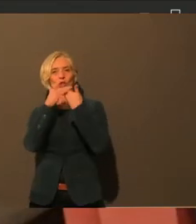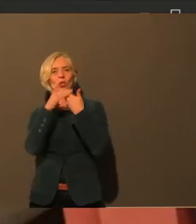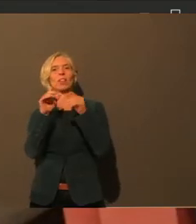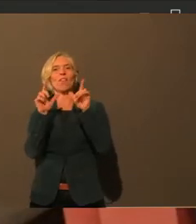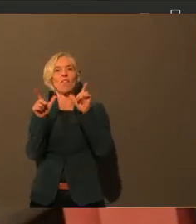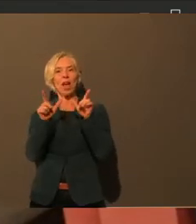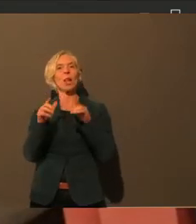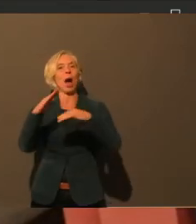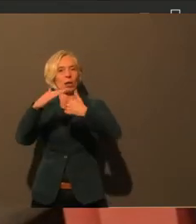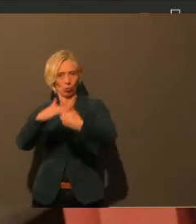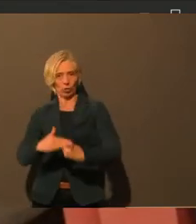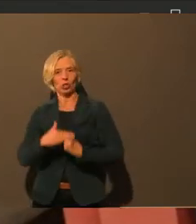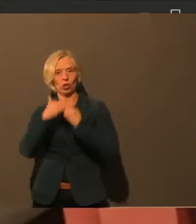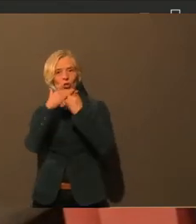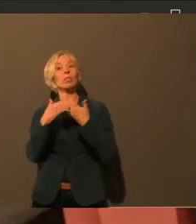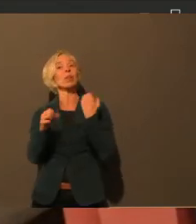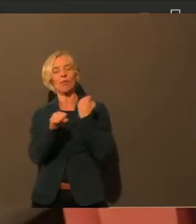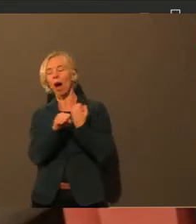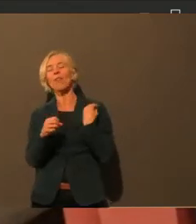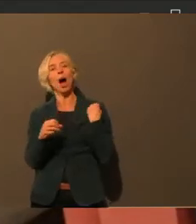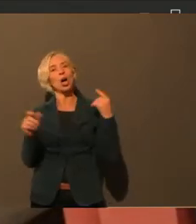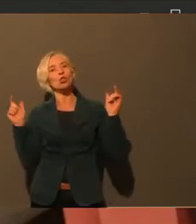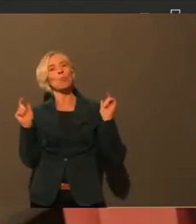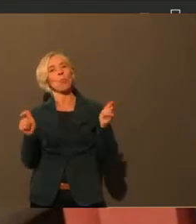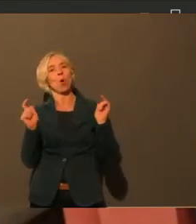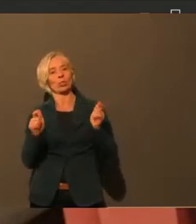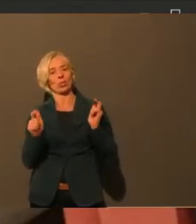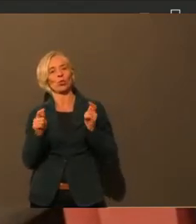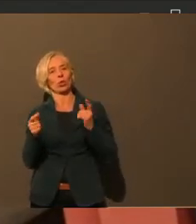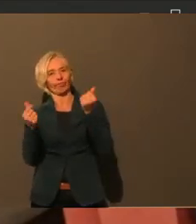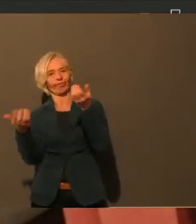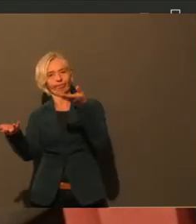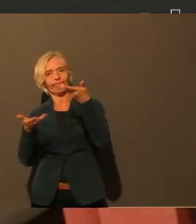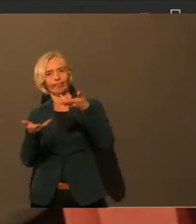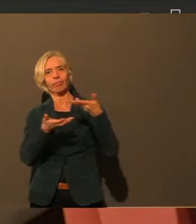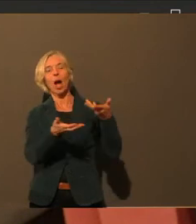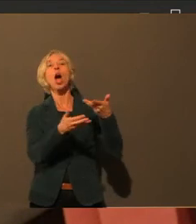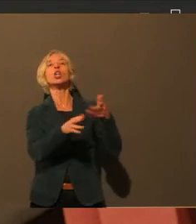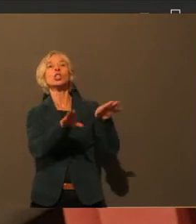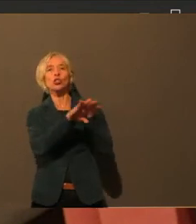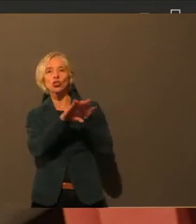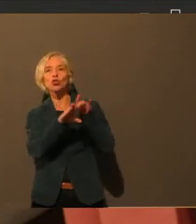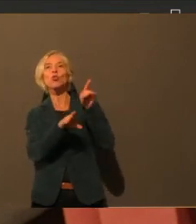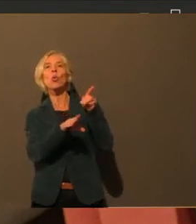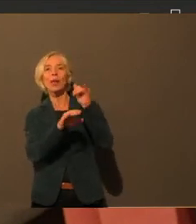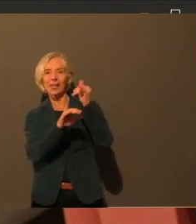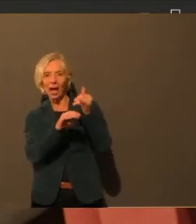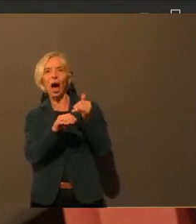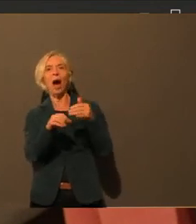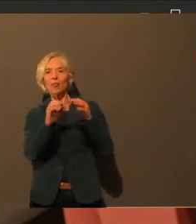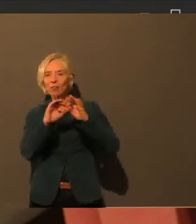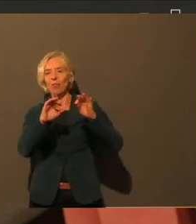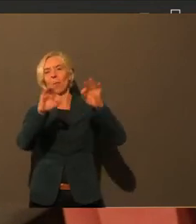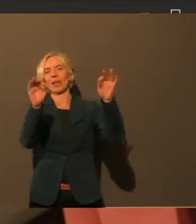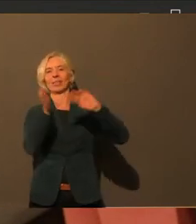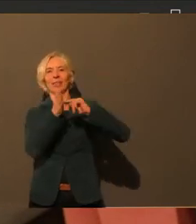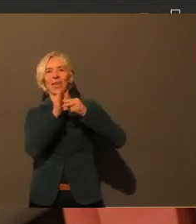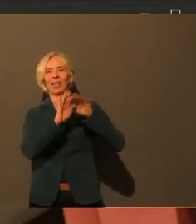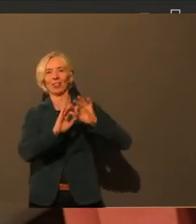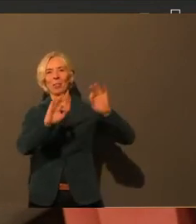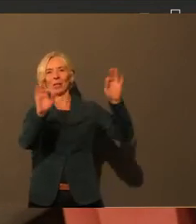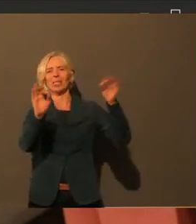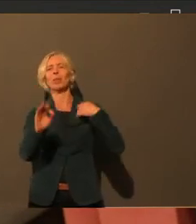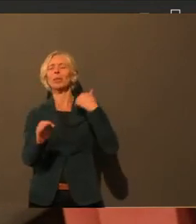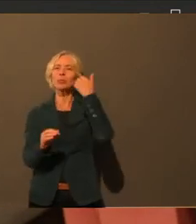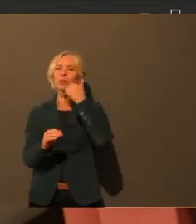ein Sponsoring gemacht haben und da dann auch einige Schulen in Genuss gekommen sind. Aber auch da würde ich dann nachher die Frau Wild